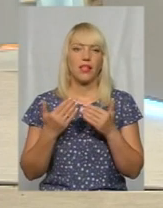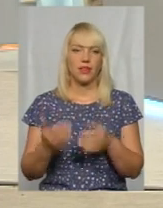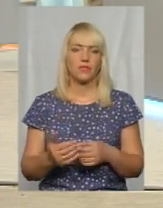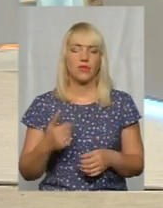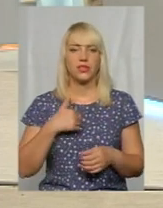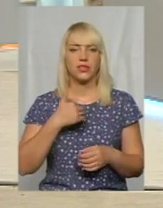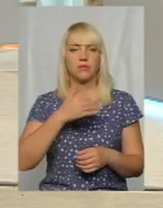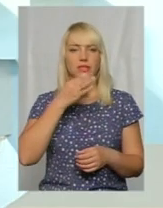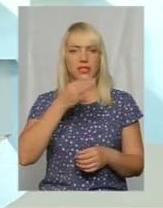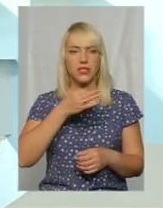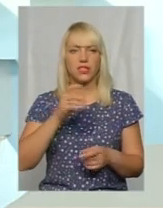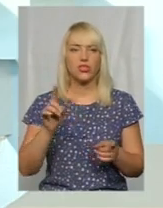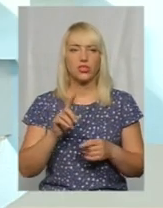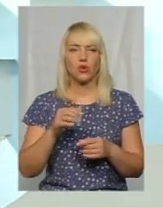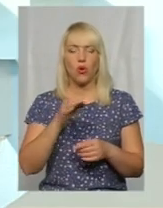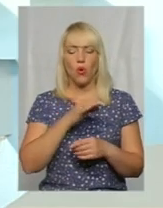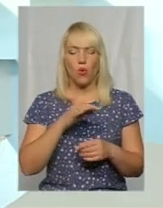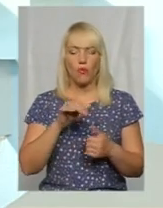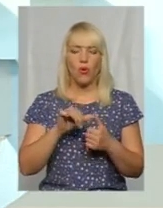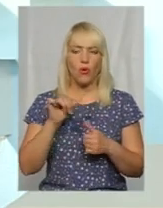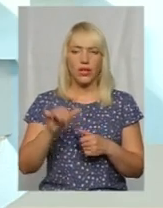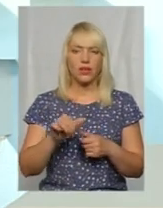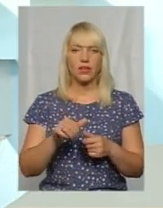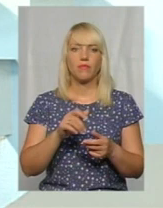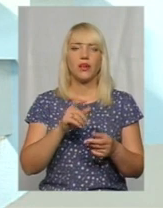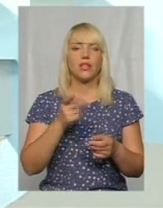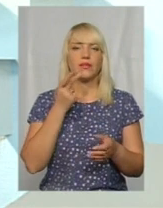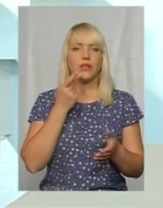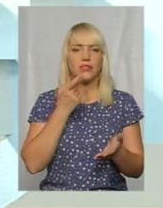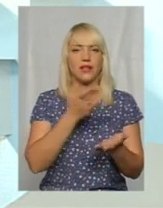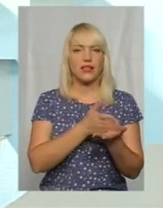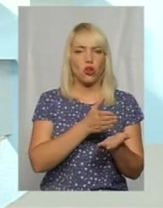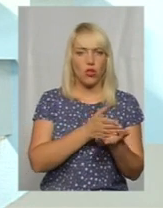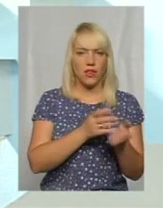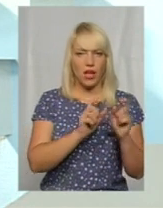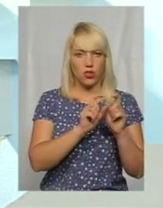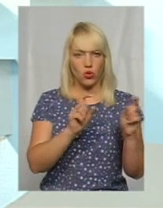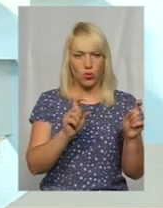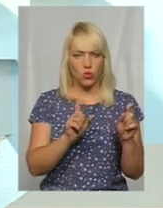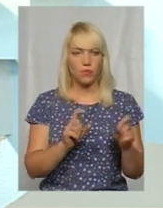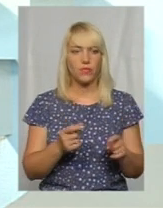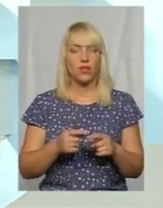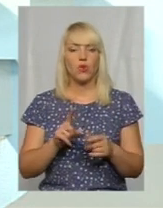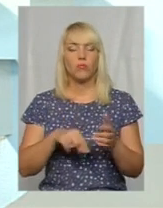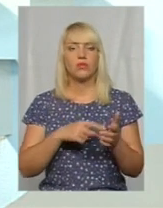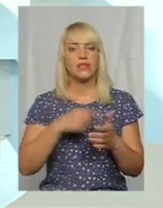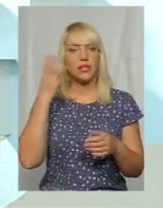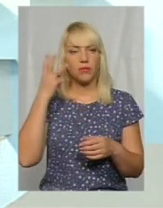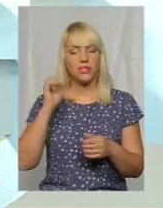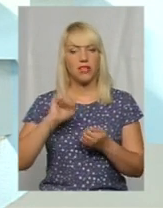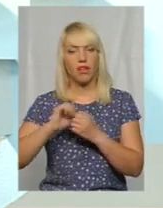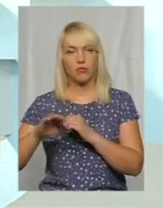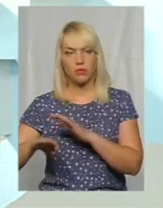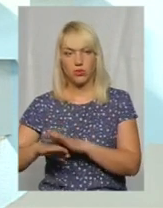зазначити, що в нас в області, окрім стаціонарних цих станцій переливання крові обласної, я вже зупинялась у місті Хмельницькому і Кам'янці